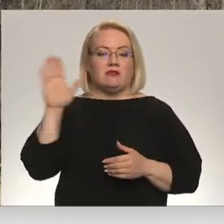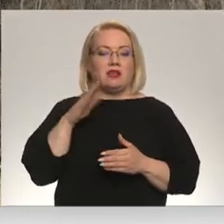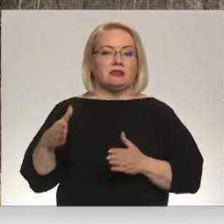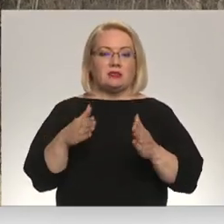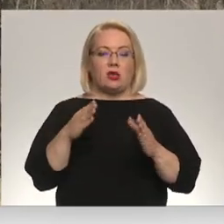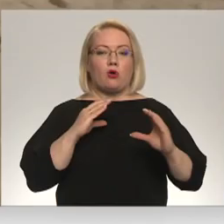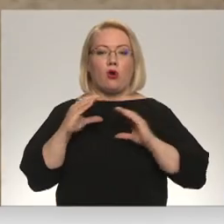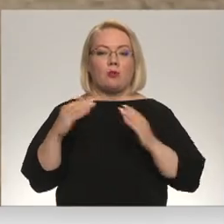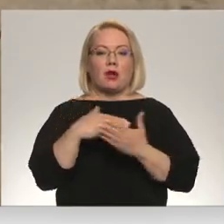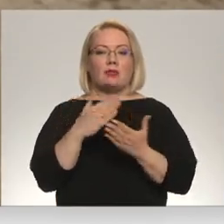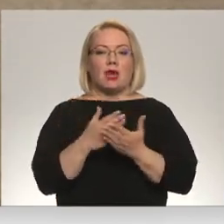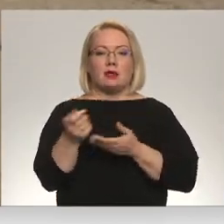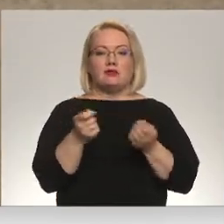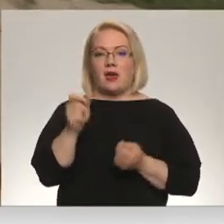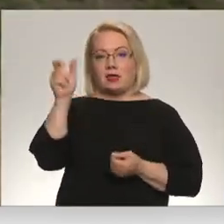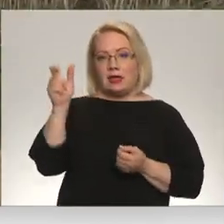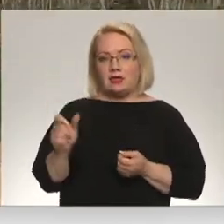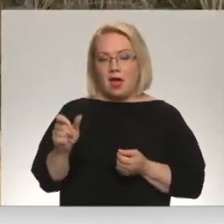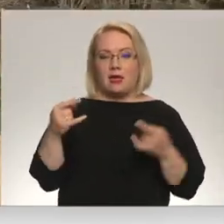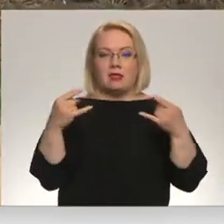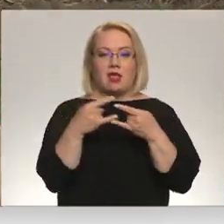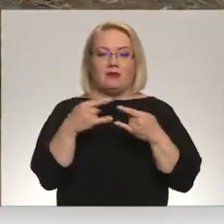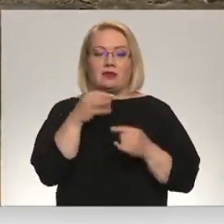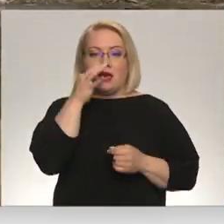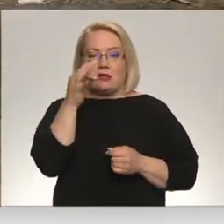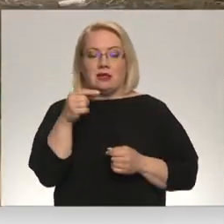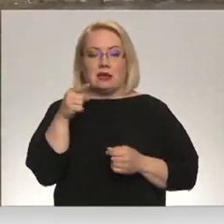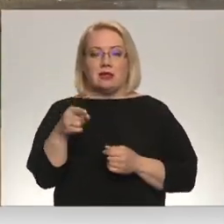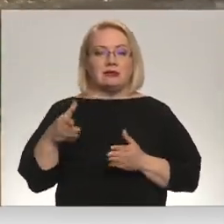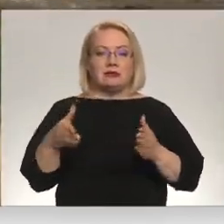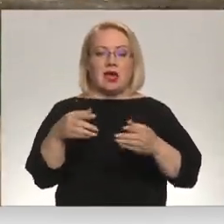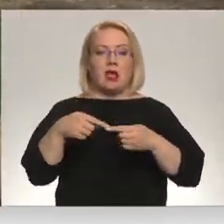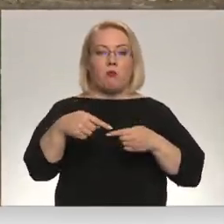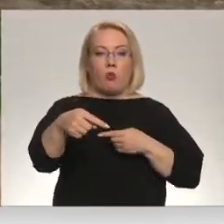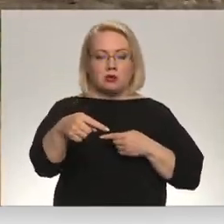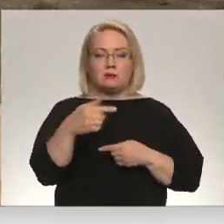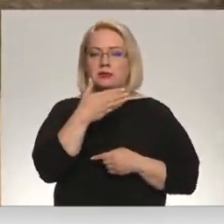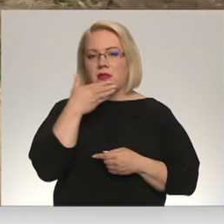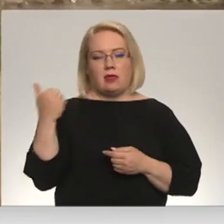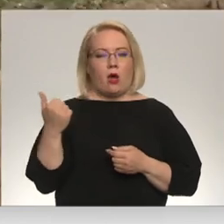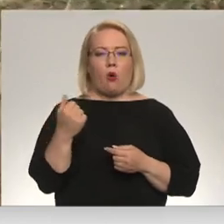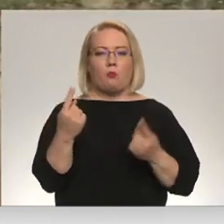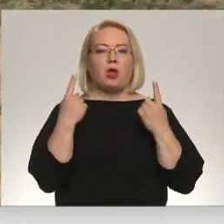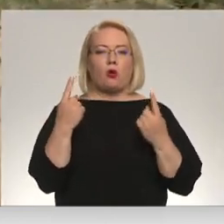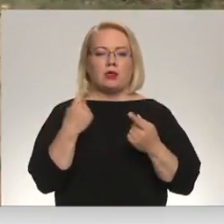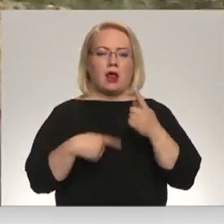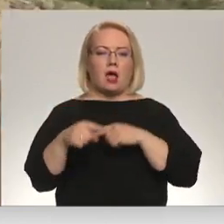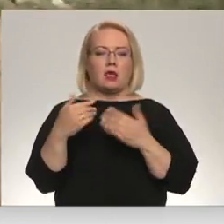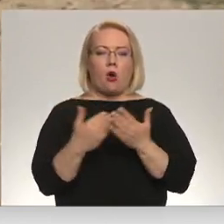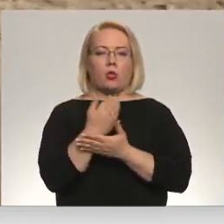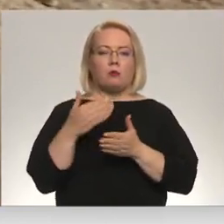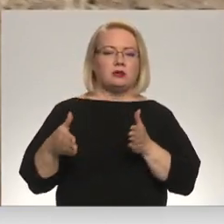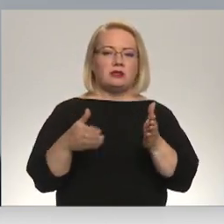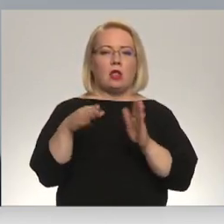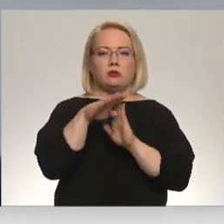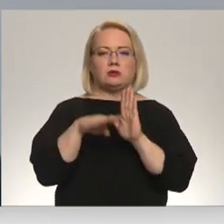nodeļas vadītāja Anna Kononova retēvē informēja, ka šis ceļa posmas šobrīd nēsot prioritāri atjaunojamot ceļu